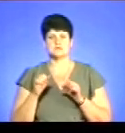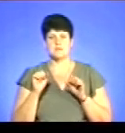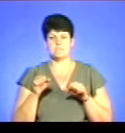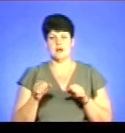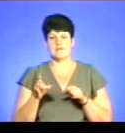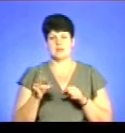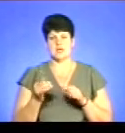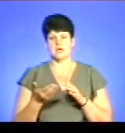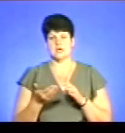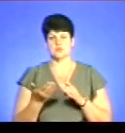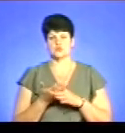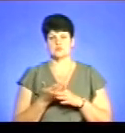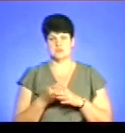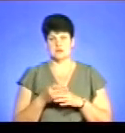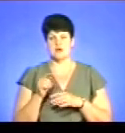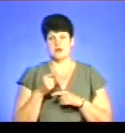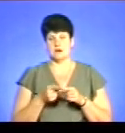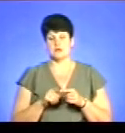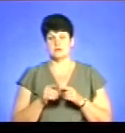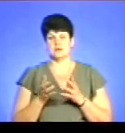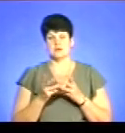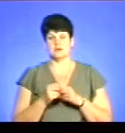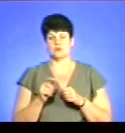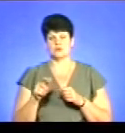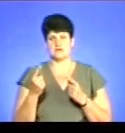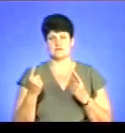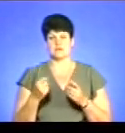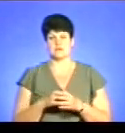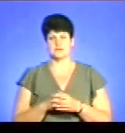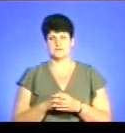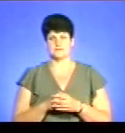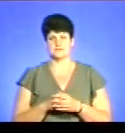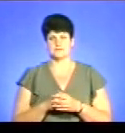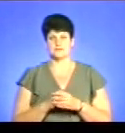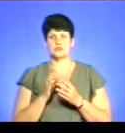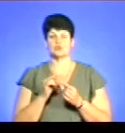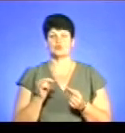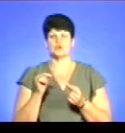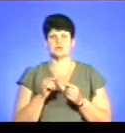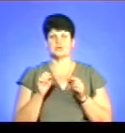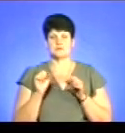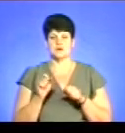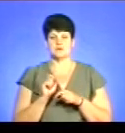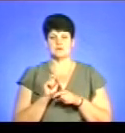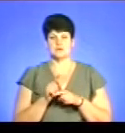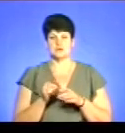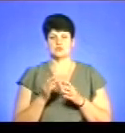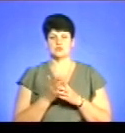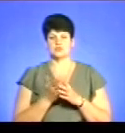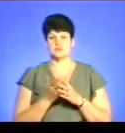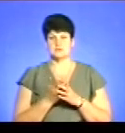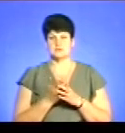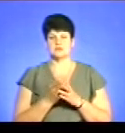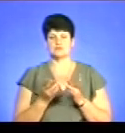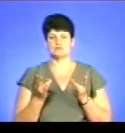субсидії. А така кількість людей дуже велика. Аби уточнити право на призначення житлової субсидії,